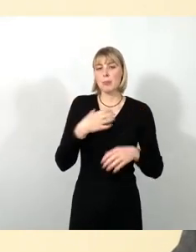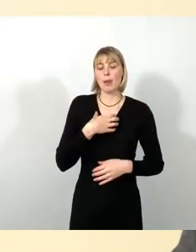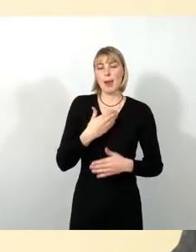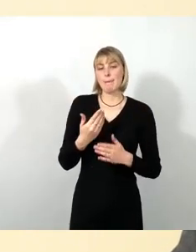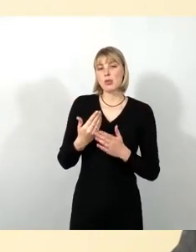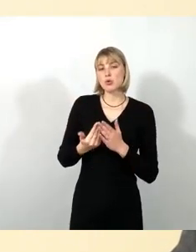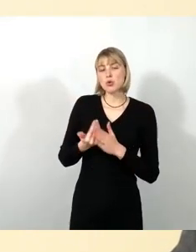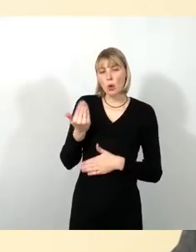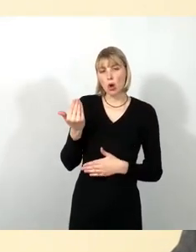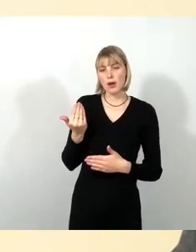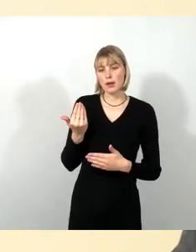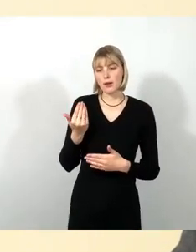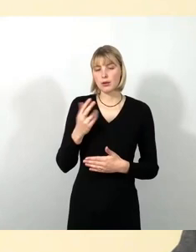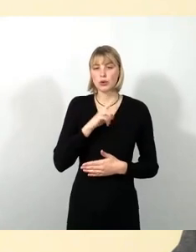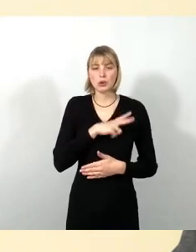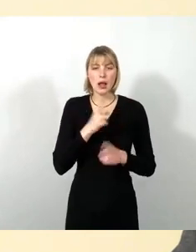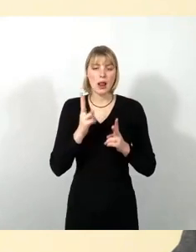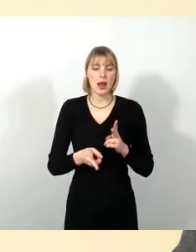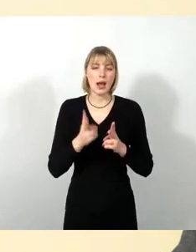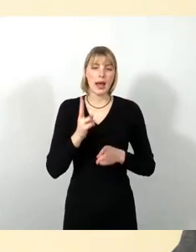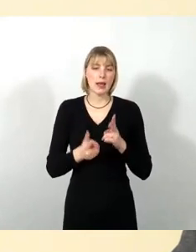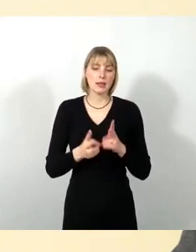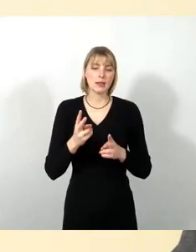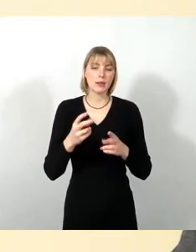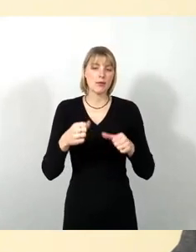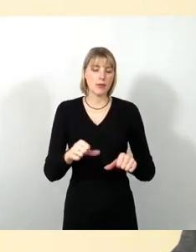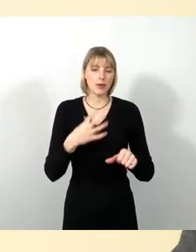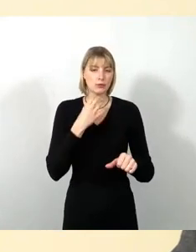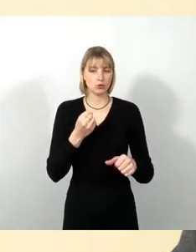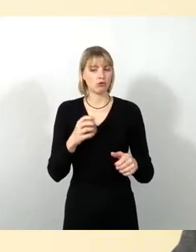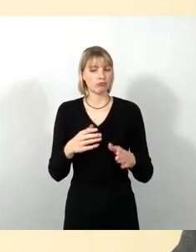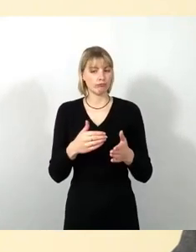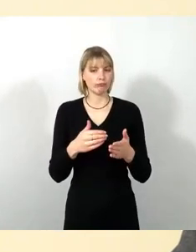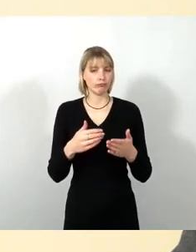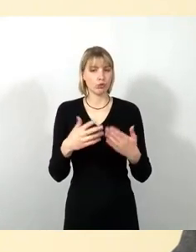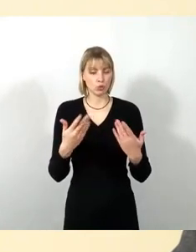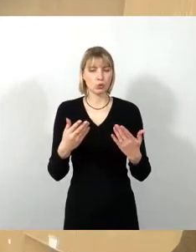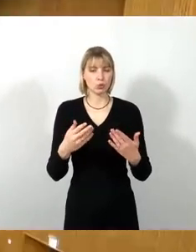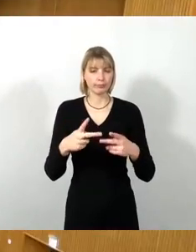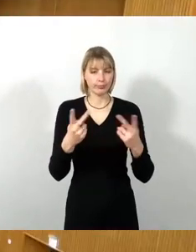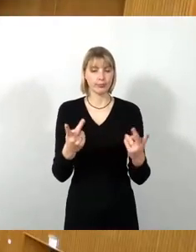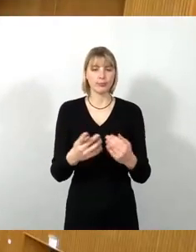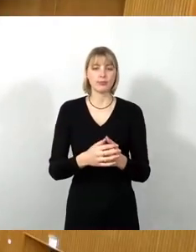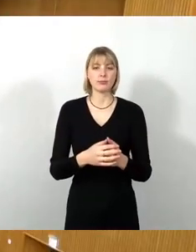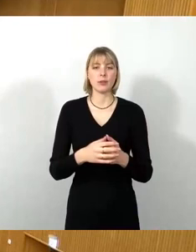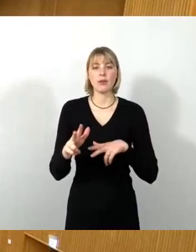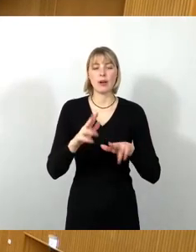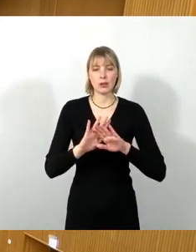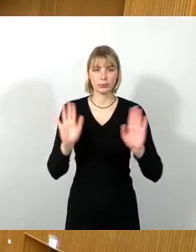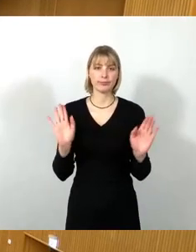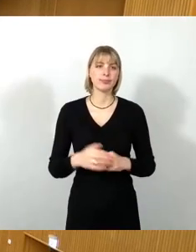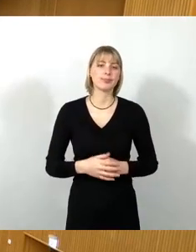von Musikschulpädagogen abzuhelfen. Soweit seitens der Verwaltung. Vielen Dank. So, und damit